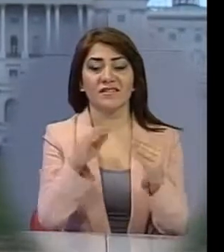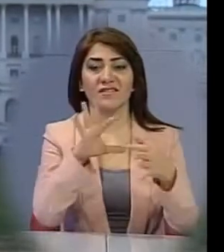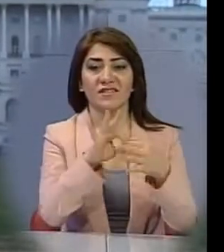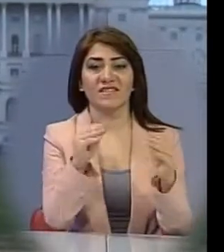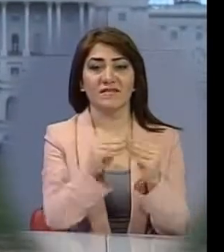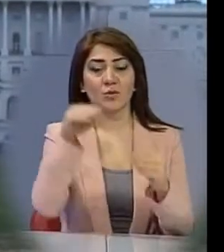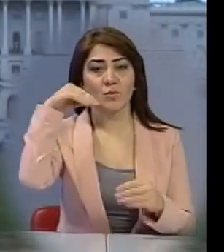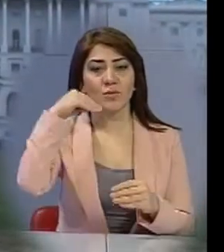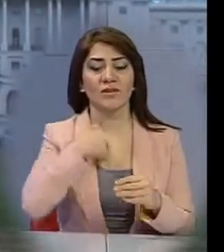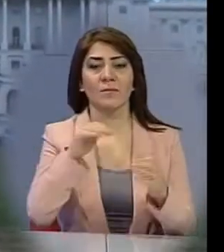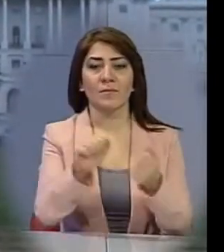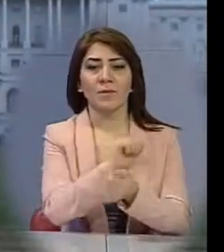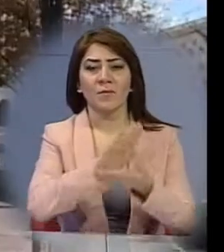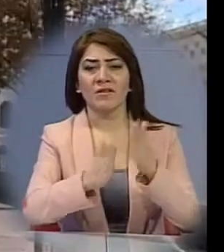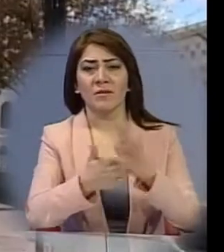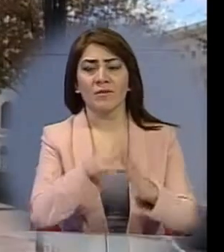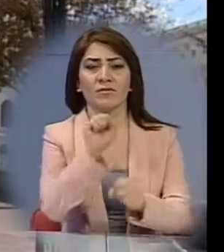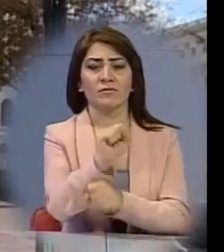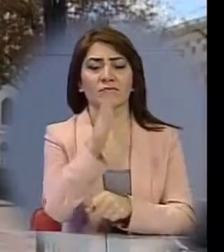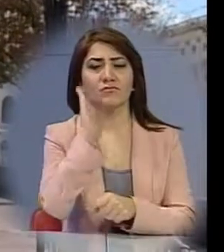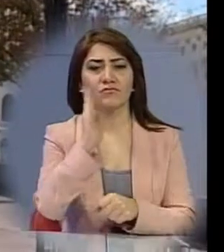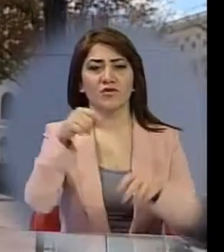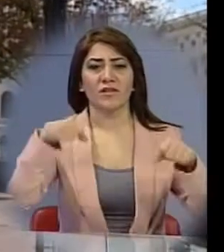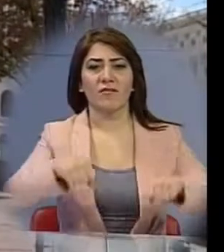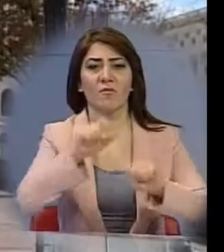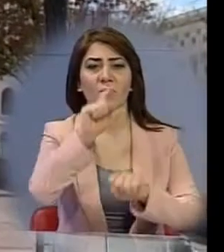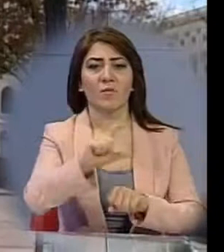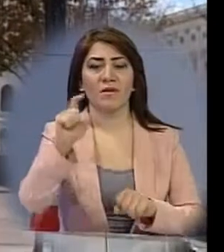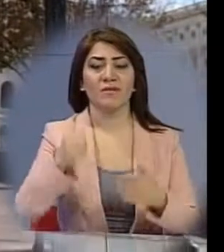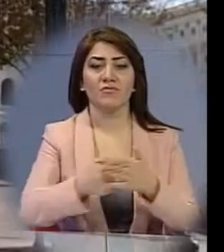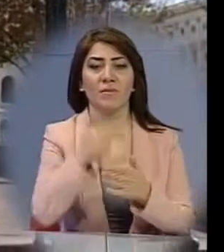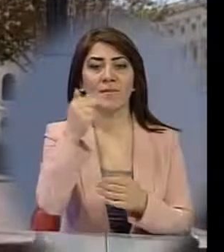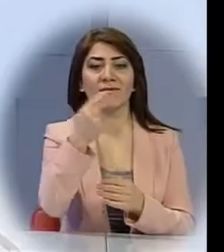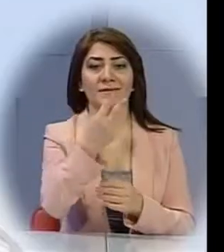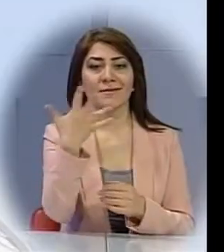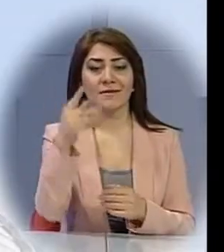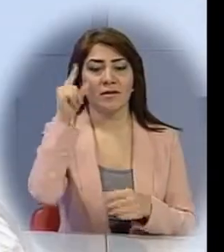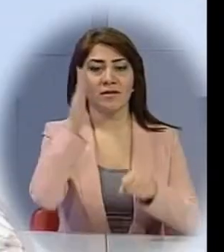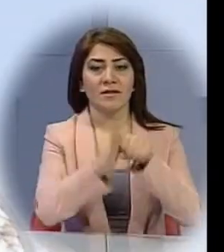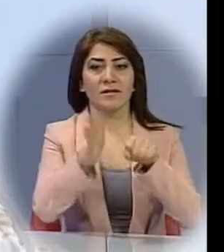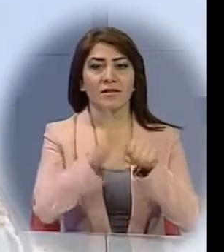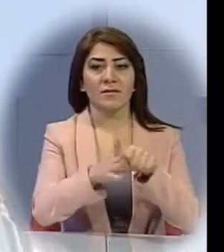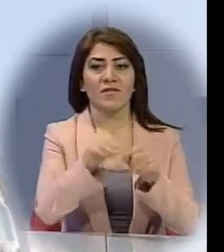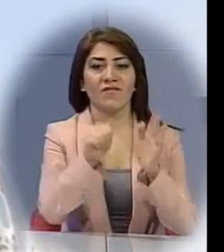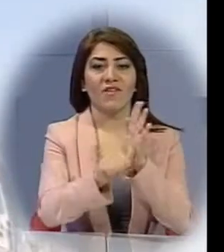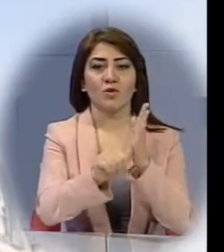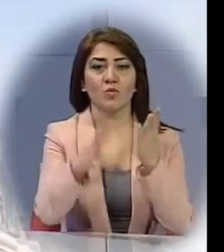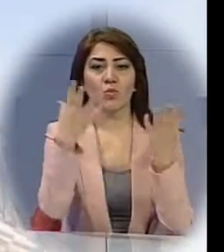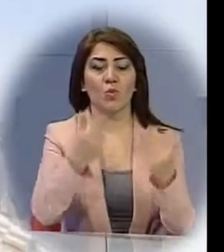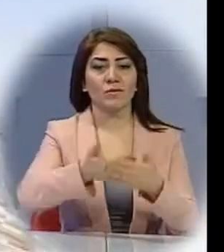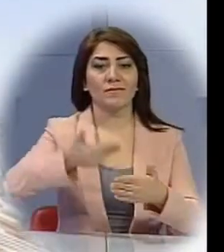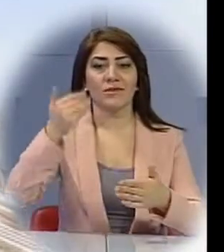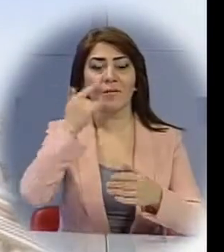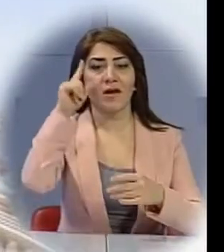իրեն կդաթարեցնեն պայմանագրերը լոբիստների հետ։ Եթե միջև պետրվարի 25 գհայոց եղասպանության տարելիցից 60-որ առաջ